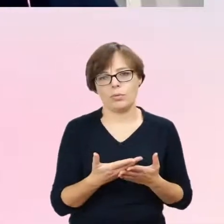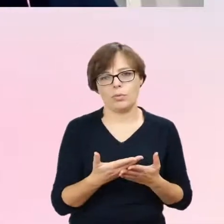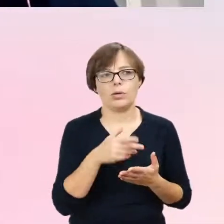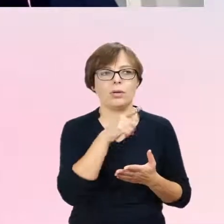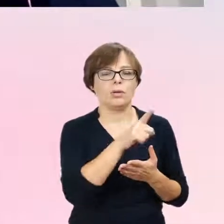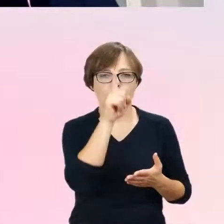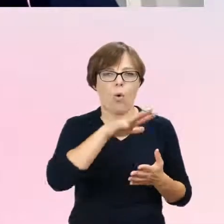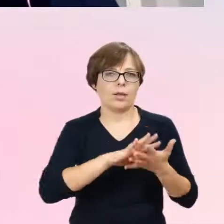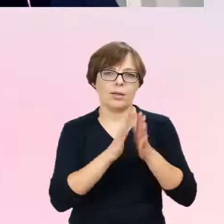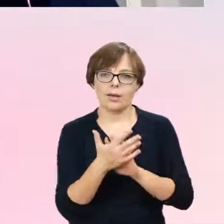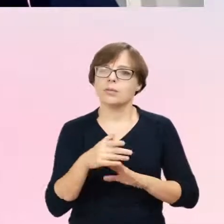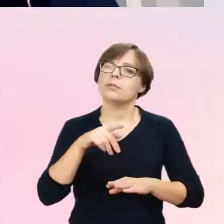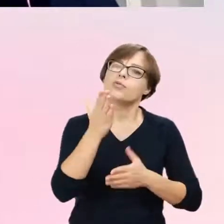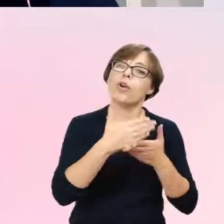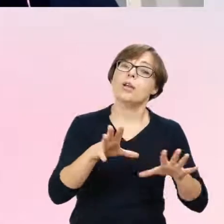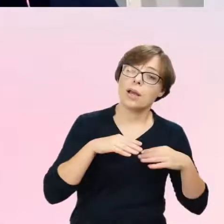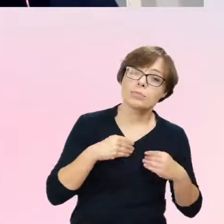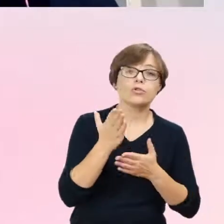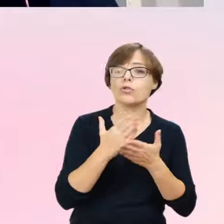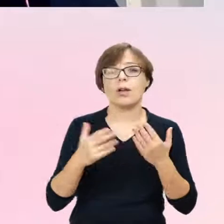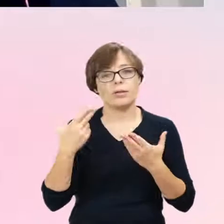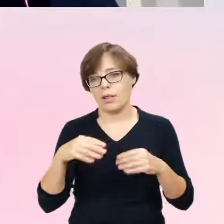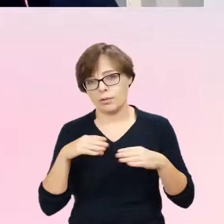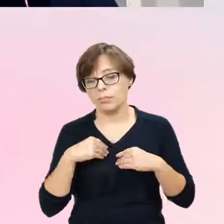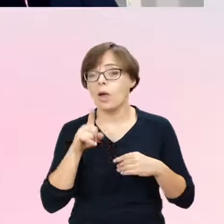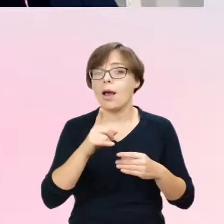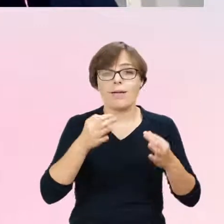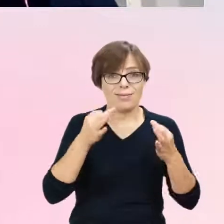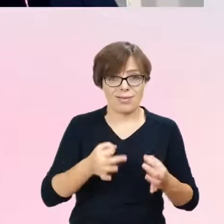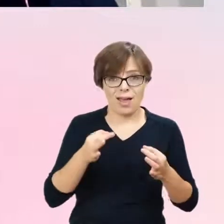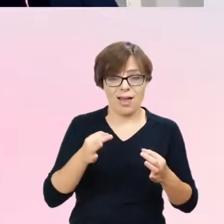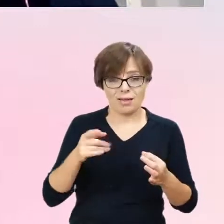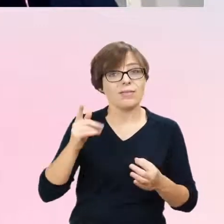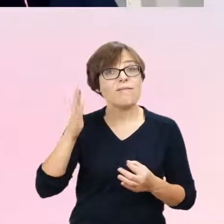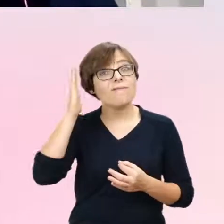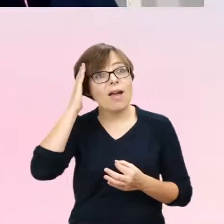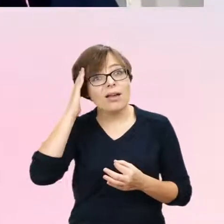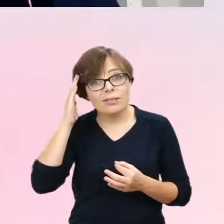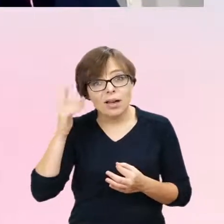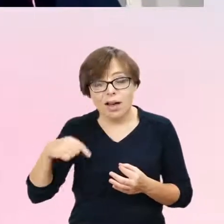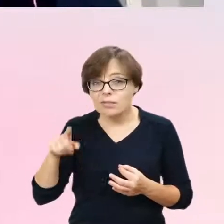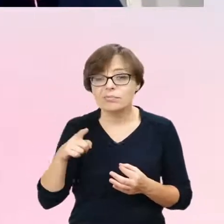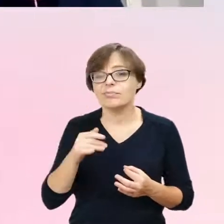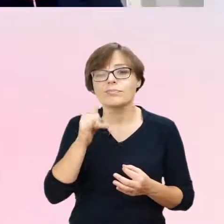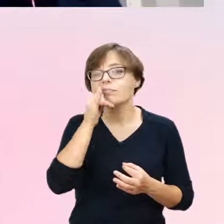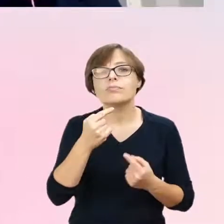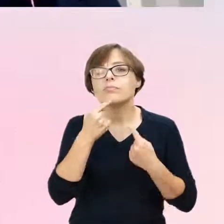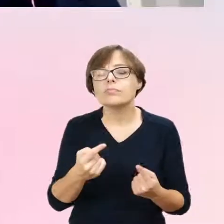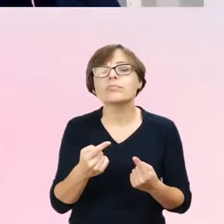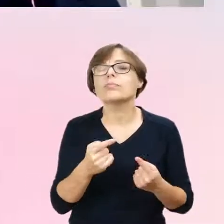elementów, ale obecny stan wiedzy też nie pozwala na jednoznaczne i ostateczne wnioski na temat